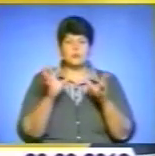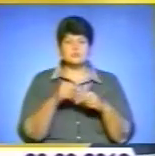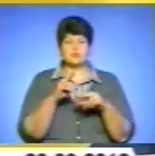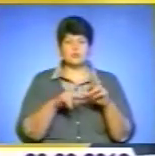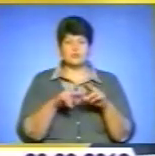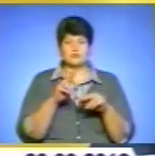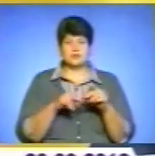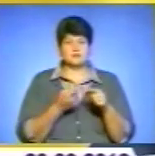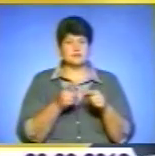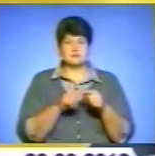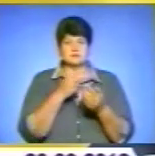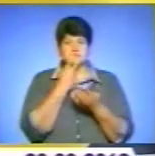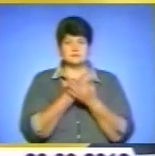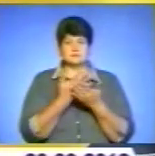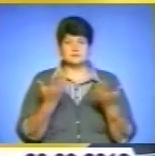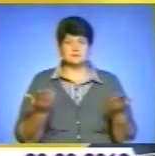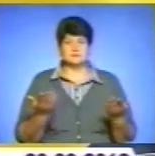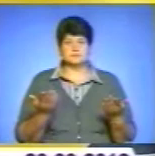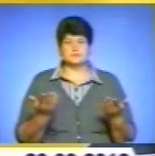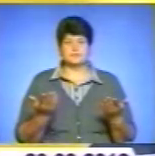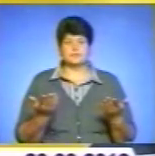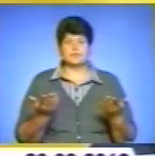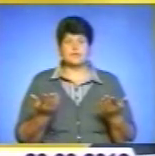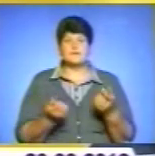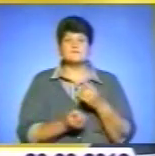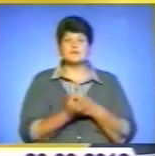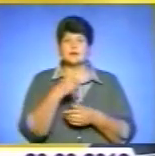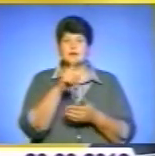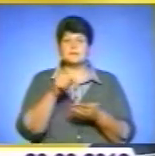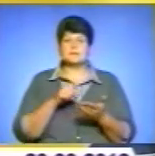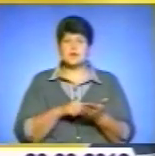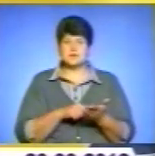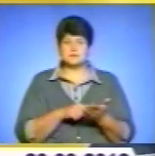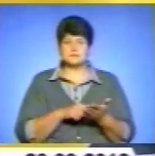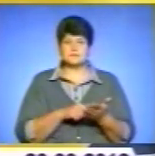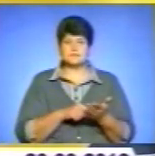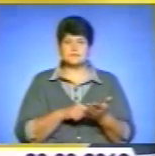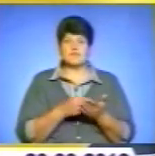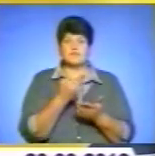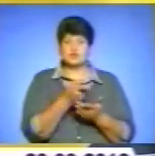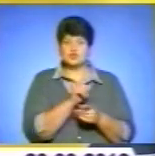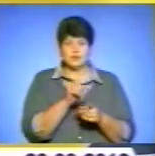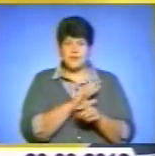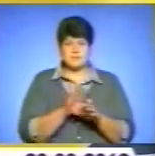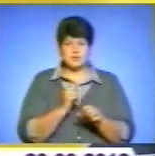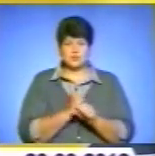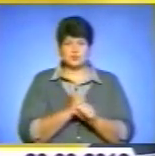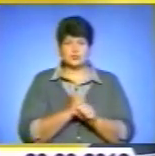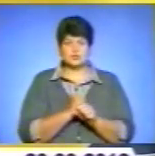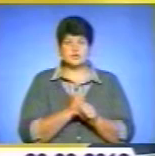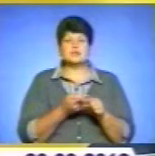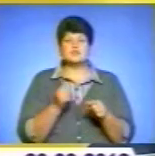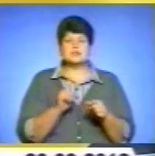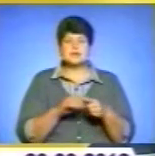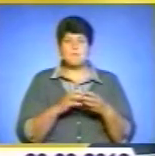це не позначилось. Виникає питання. Вони ще не працюють? Чи це